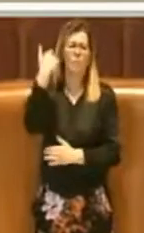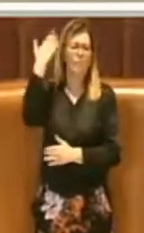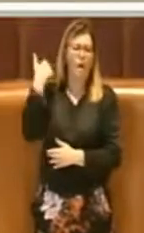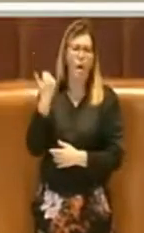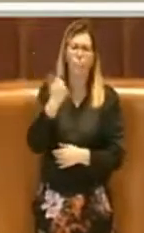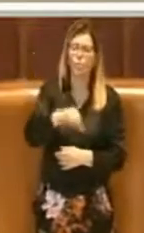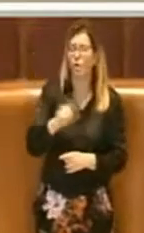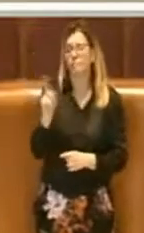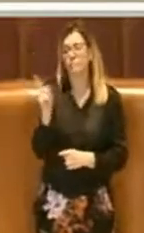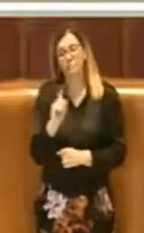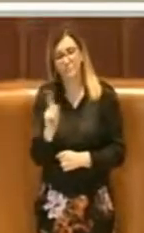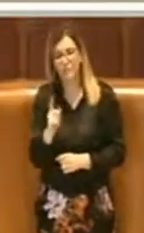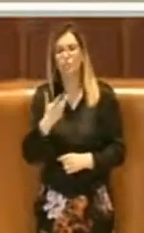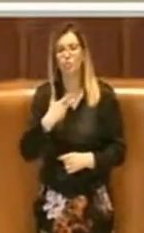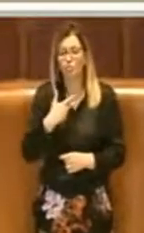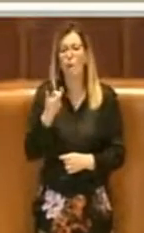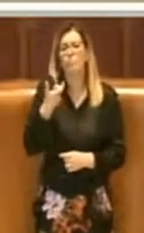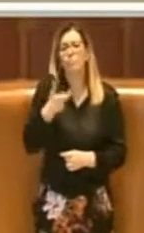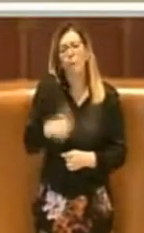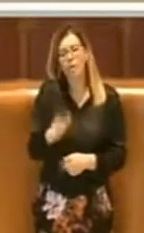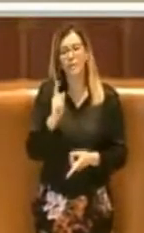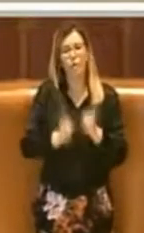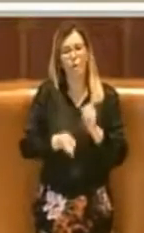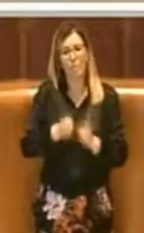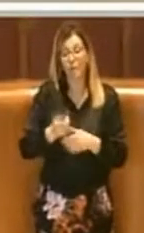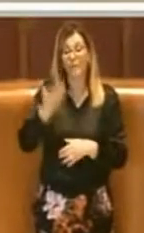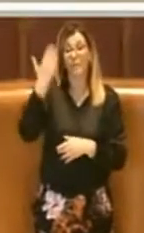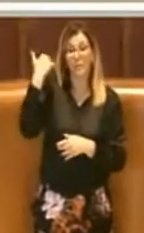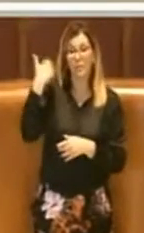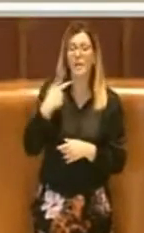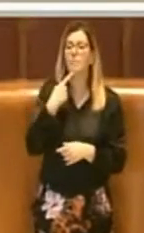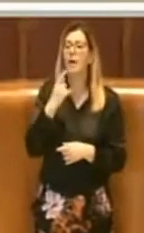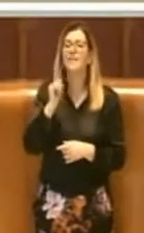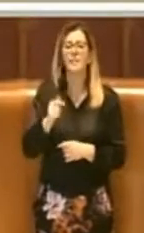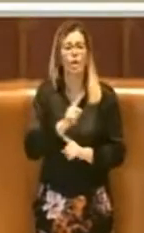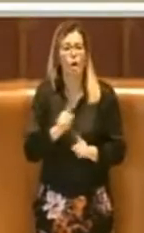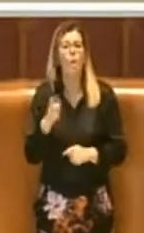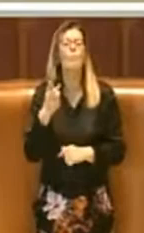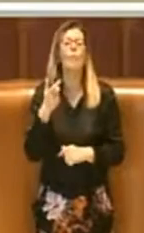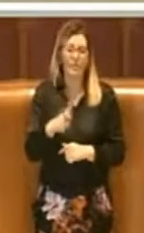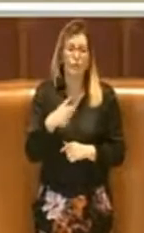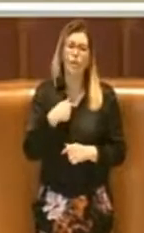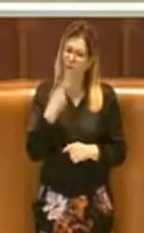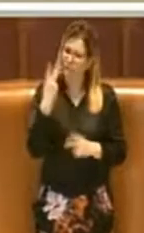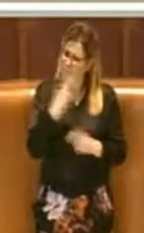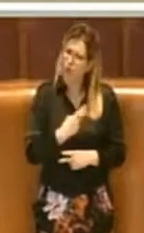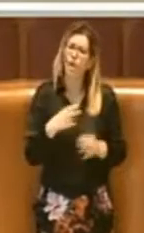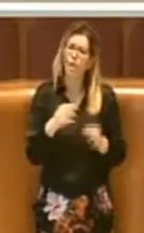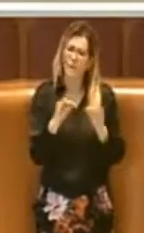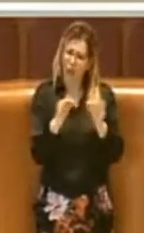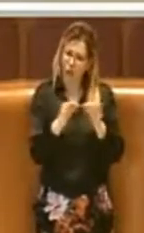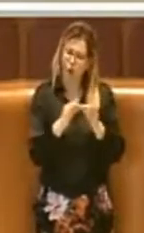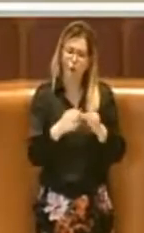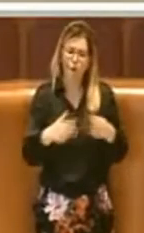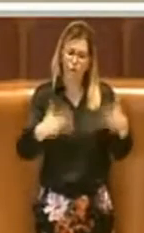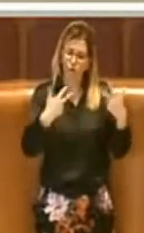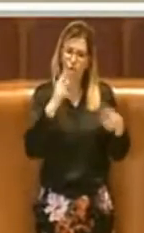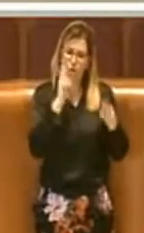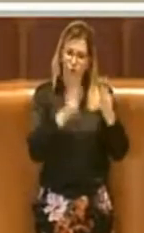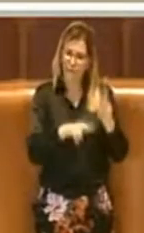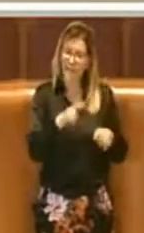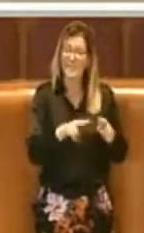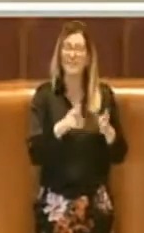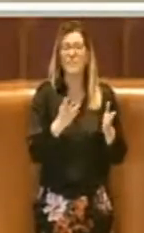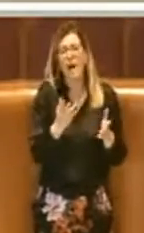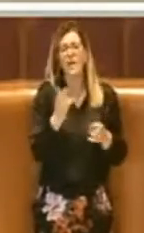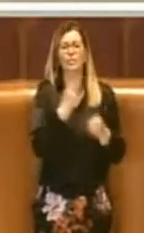ragione, c'è una ragione politica, non l'abbiamo bocciato perché noi eravamo a favore delle fototrappole ma si cercava una modalità che